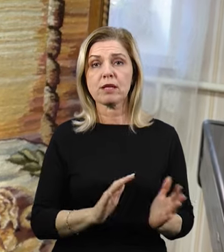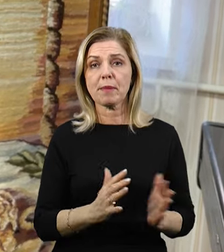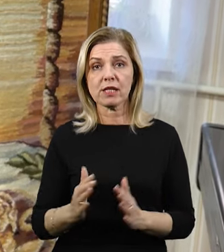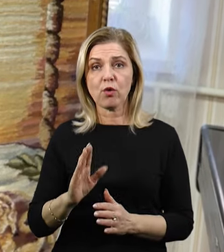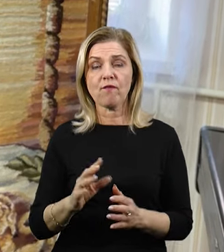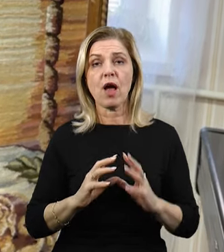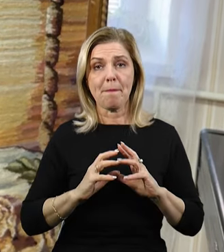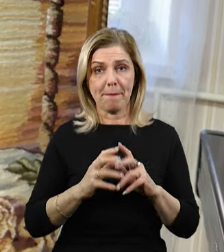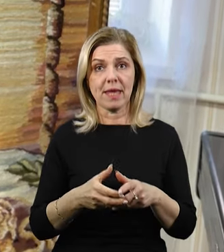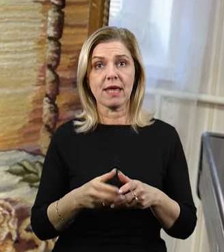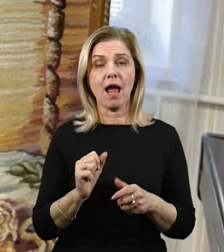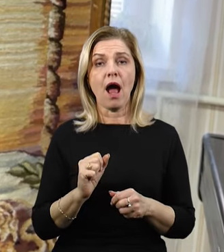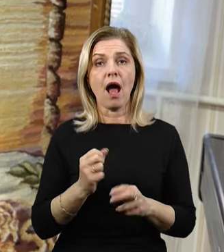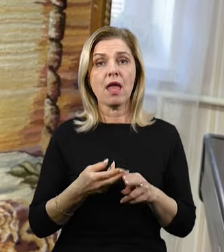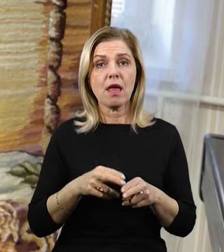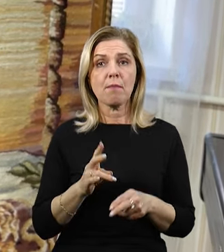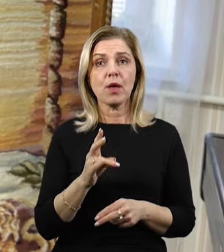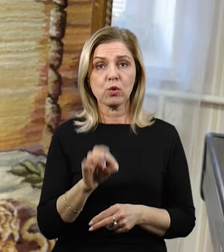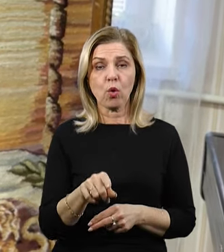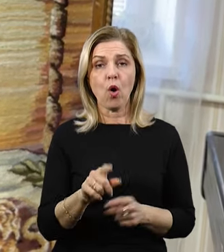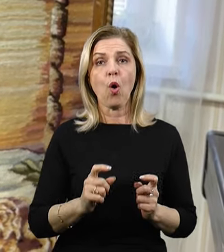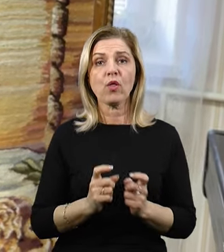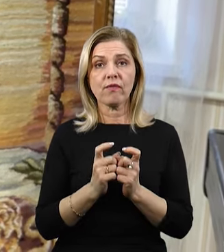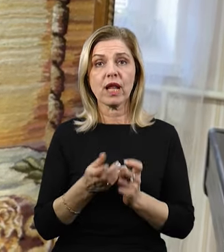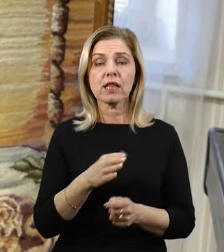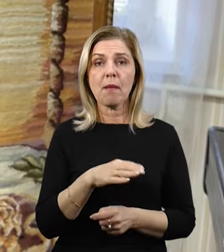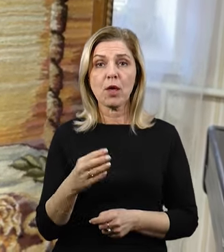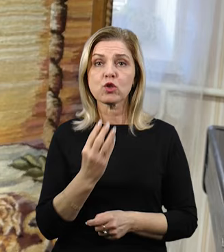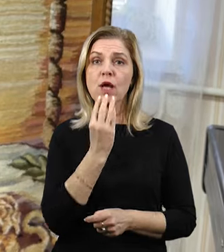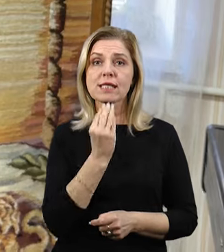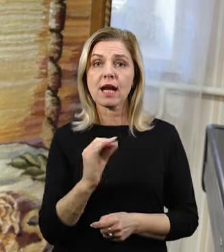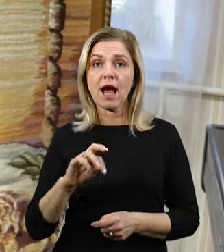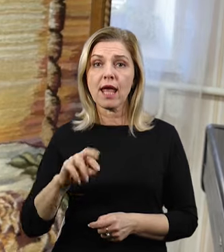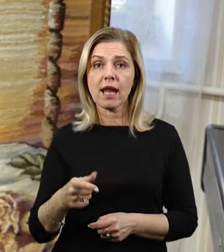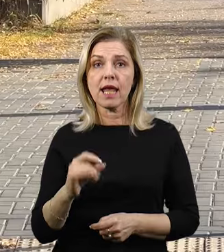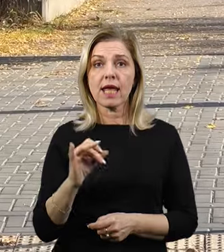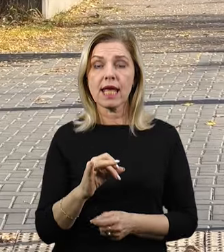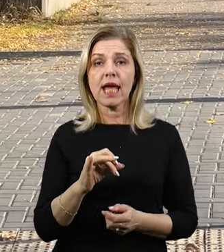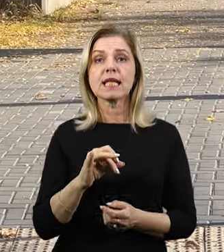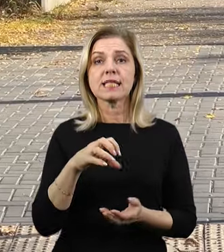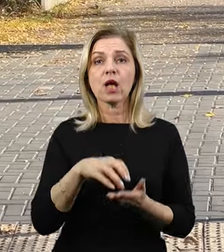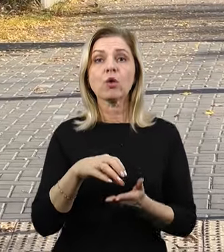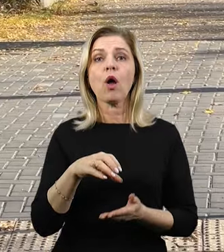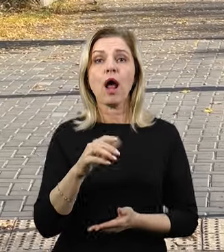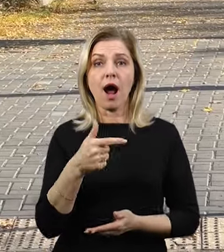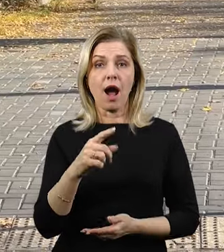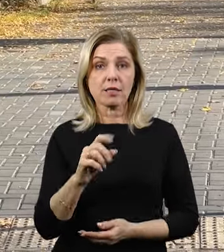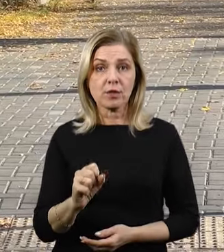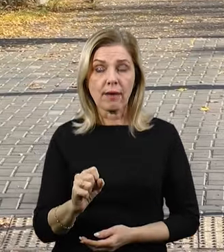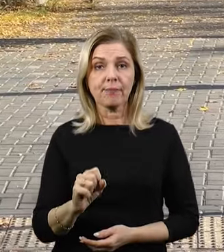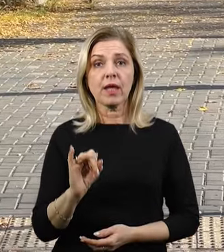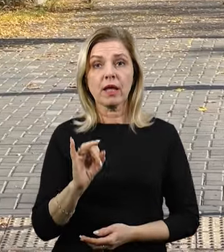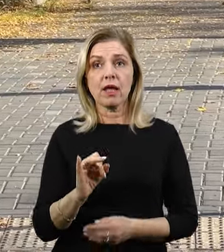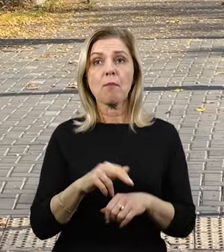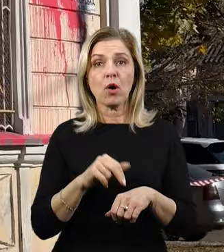світі, а саме в конфлікті між Ізраїлем і сектором газу. У поліції розпочали кримінальне